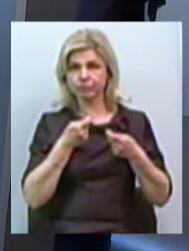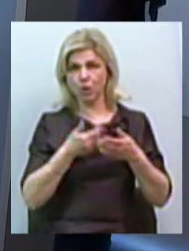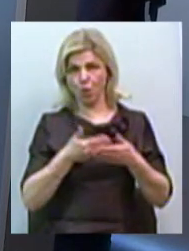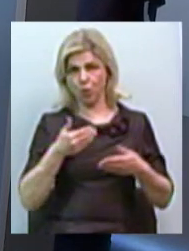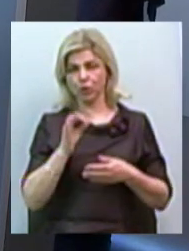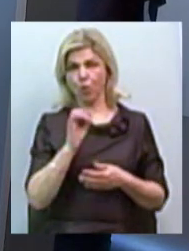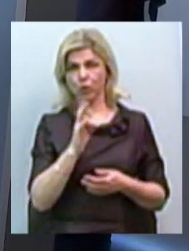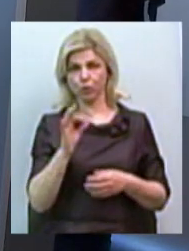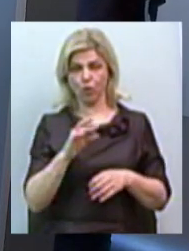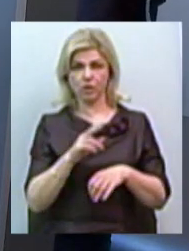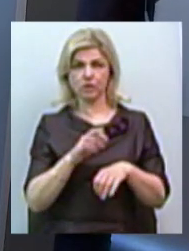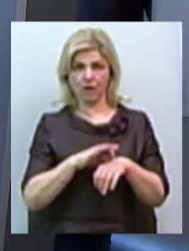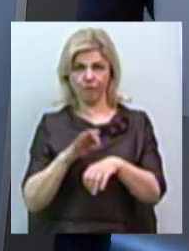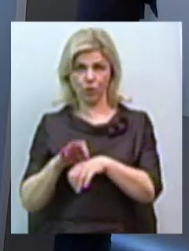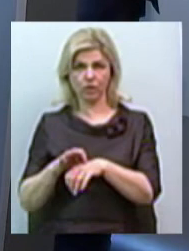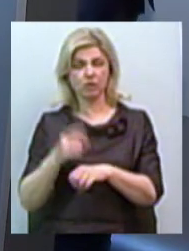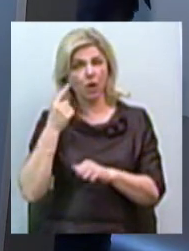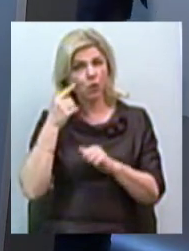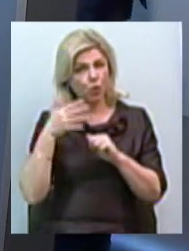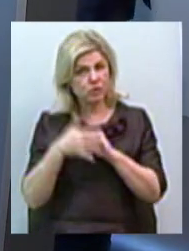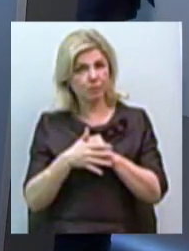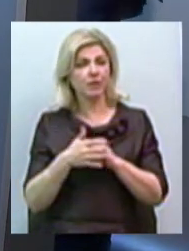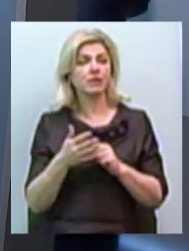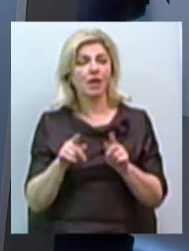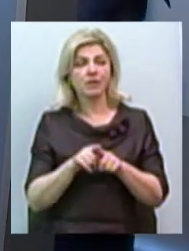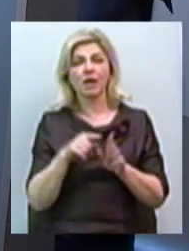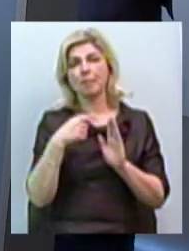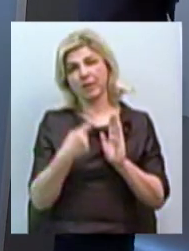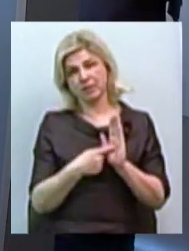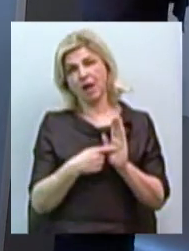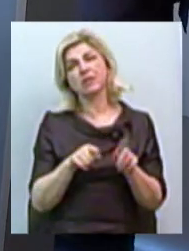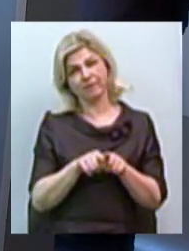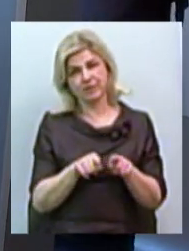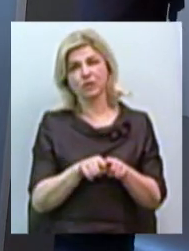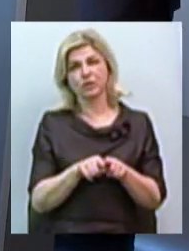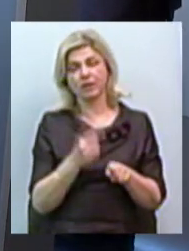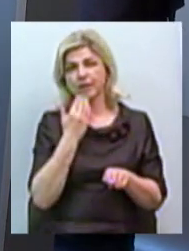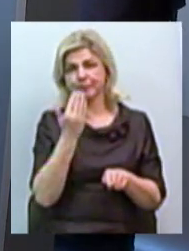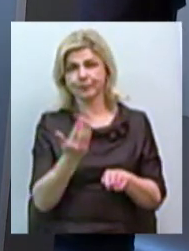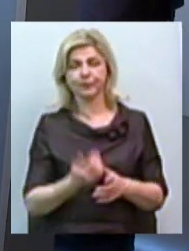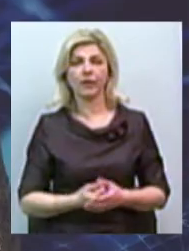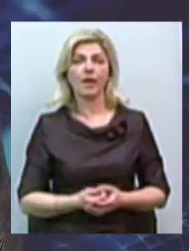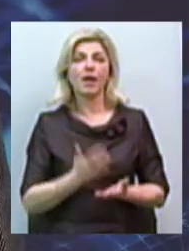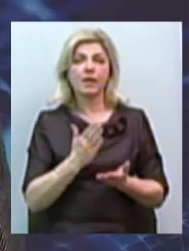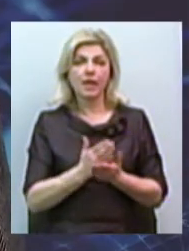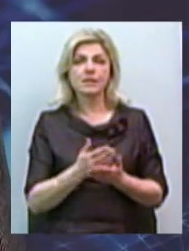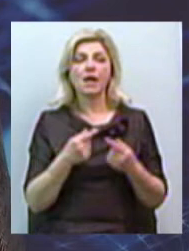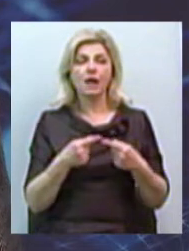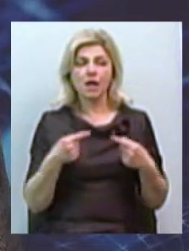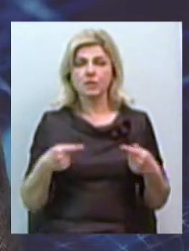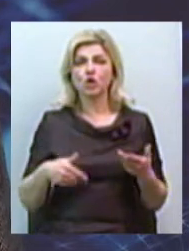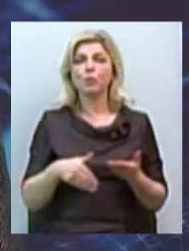Есть... Я понимаю, что такое вопрос, но все же таки... Есть несколько способов профилактики. Также, как